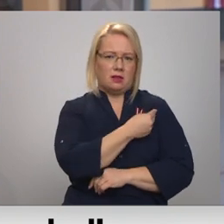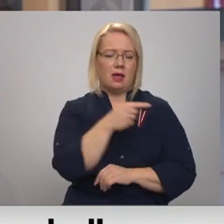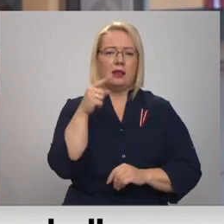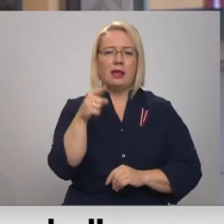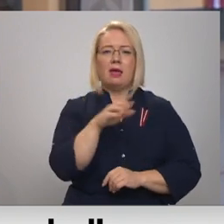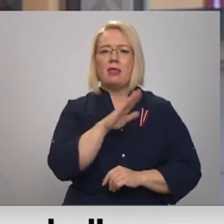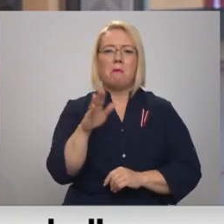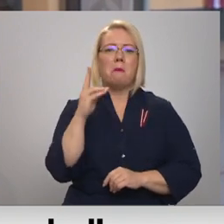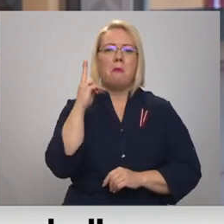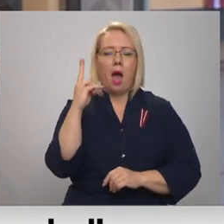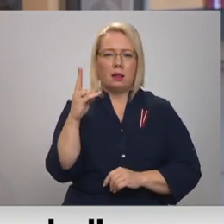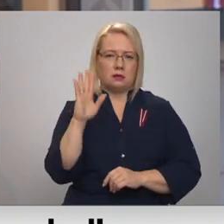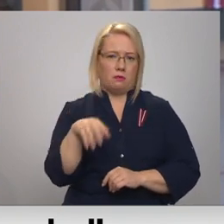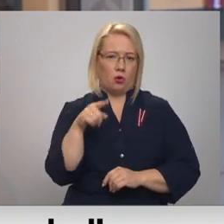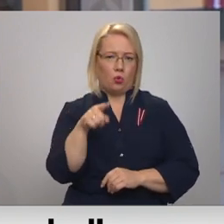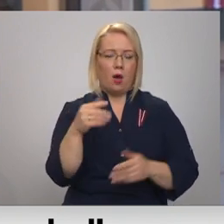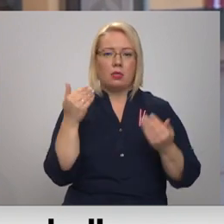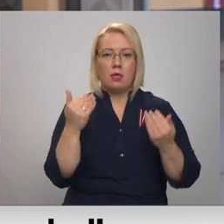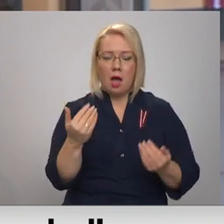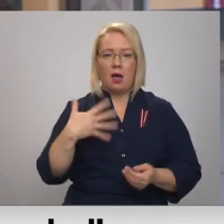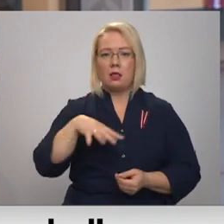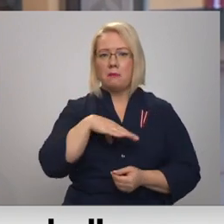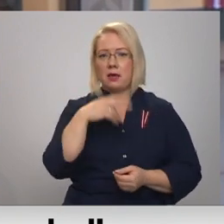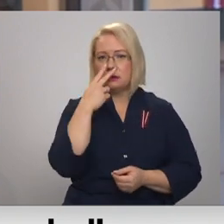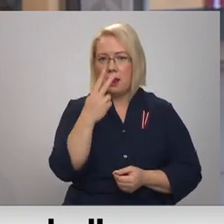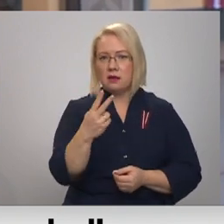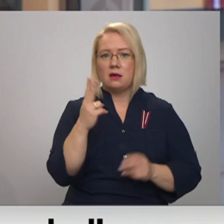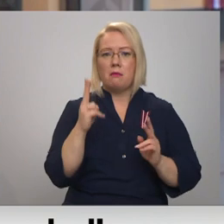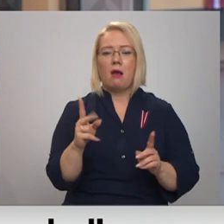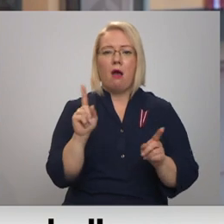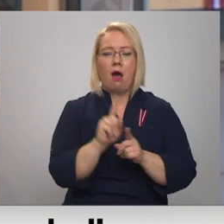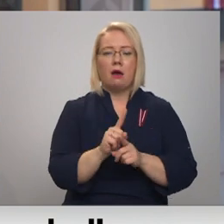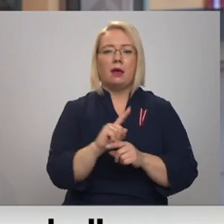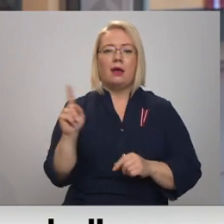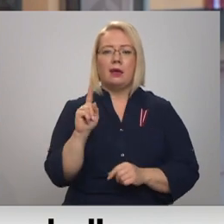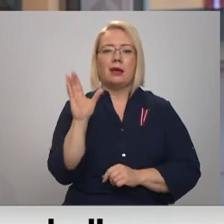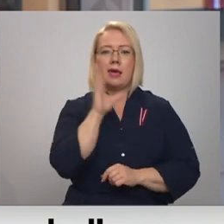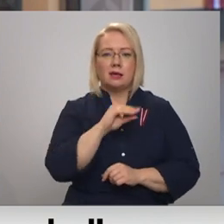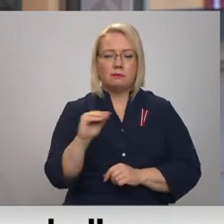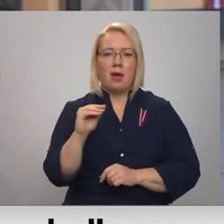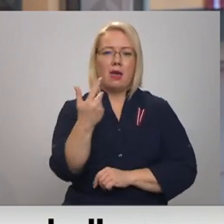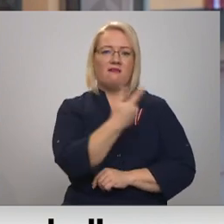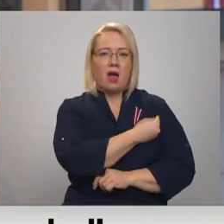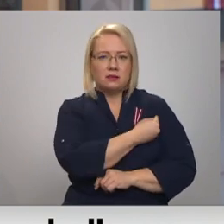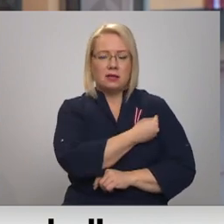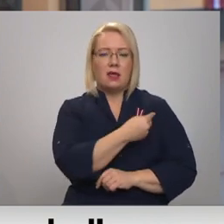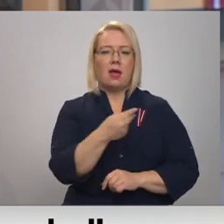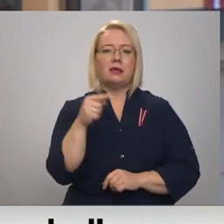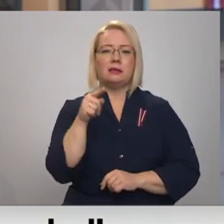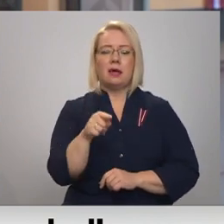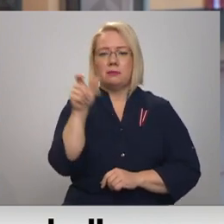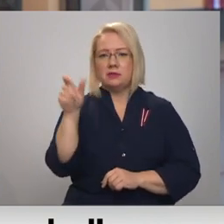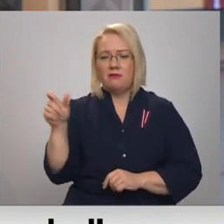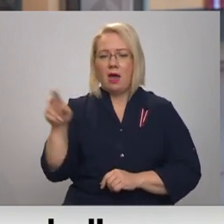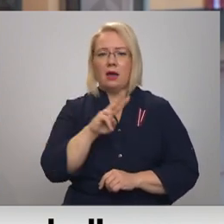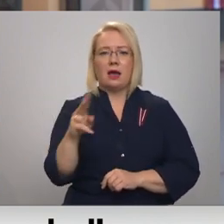nebija pārliecināti par to. Tagad mēs redzam, ka arī ir iespēja vakcinēties tiem, kas